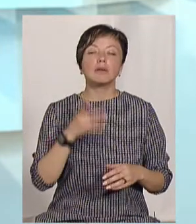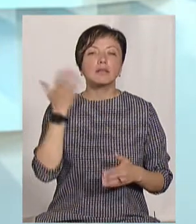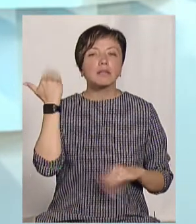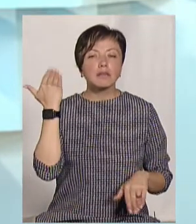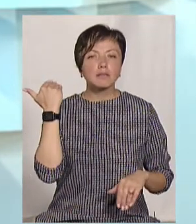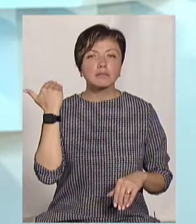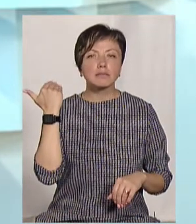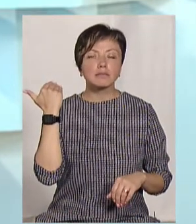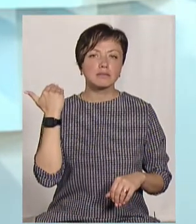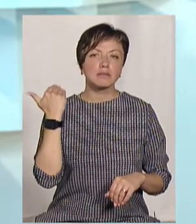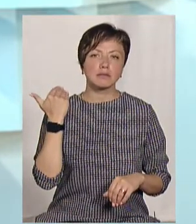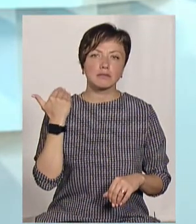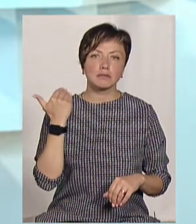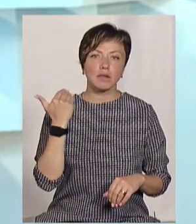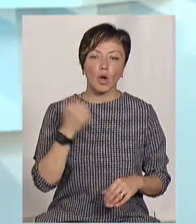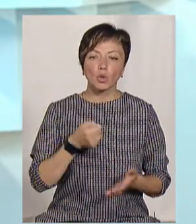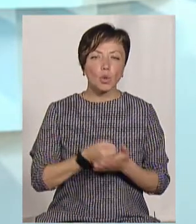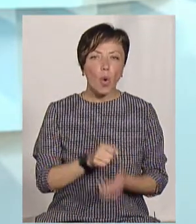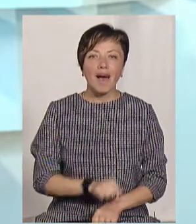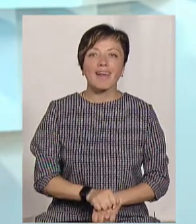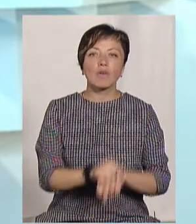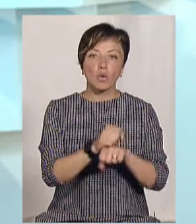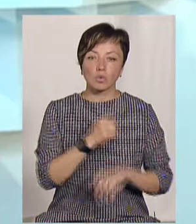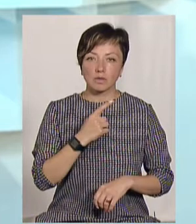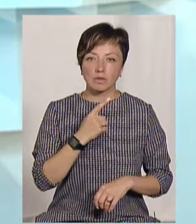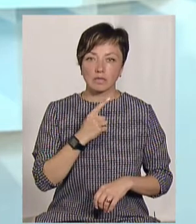свій час ще до революції радянської.